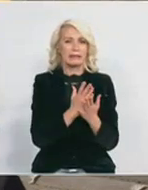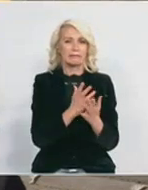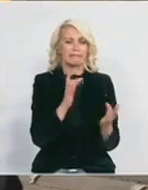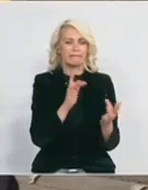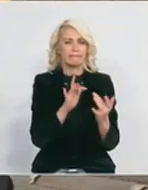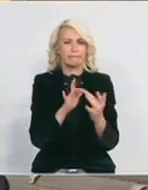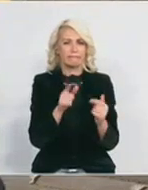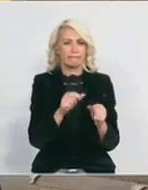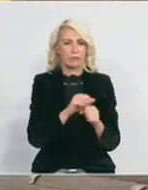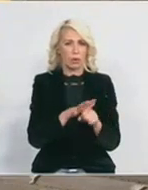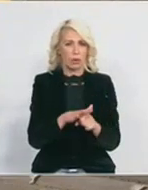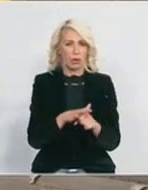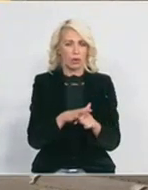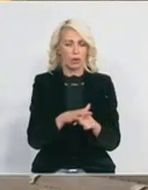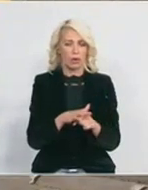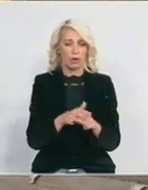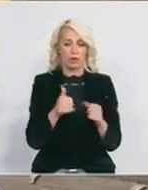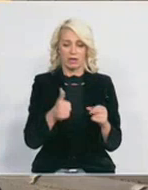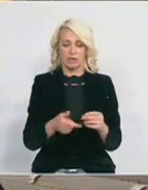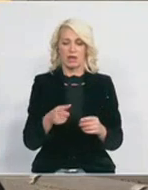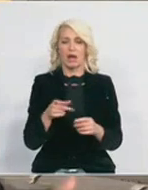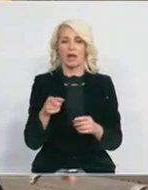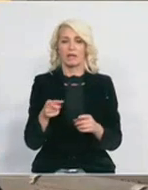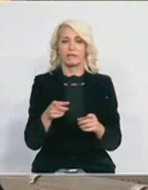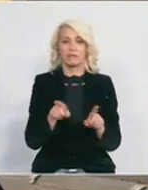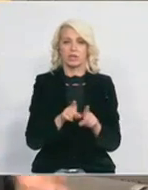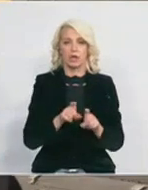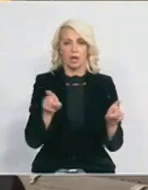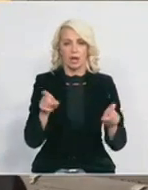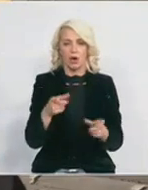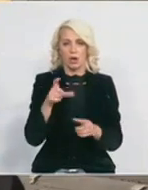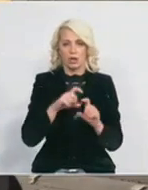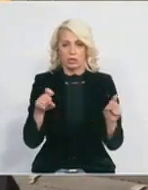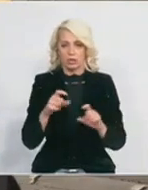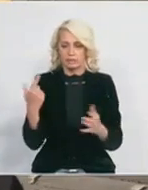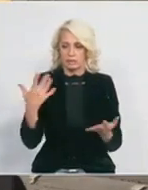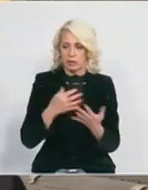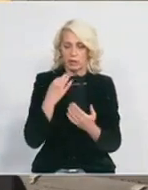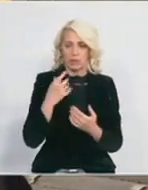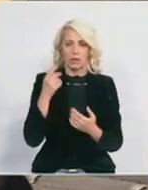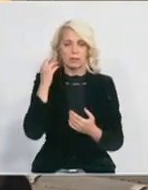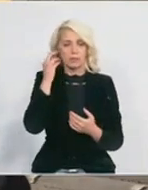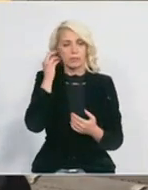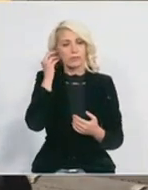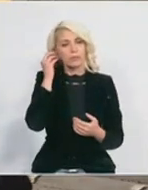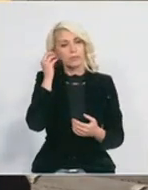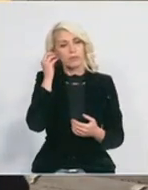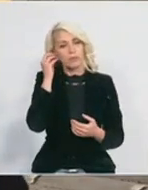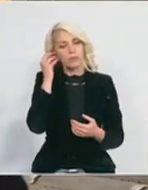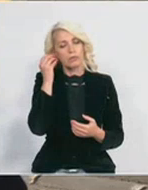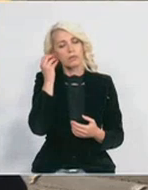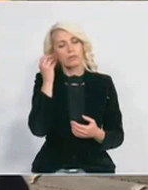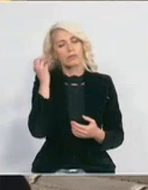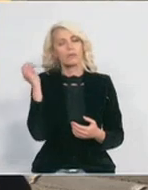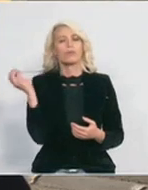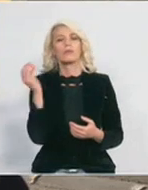-19 kako god ćete zovite. Sad imamo ovu priču sa genetološkim centrimima pre nekoliko dana. Da toga nema, verovatno niko